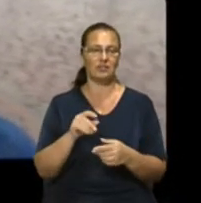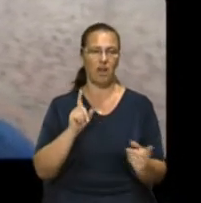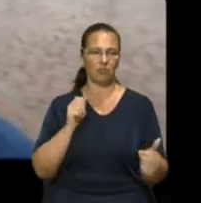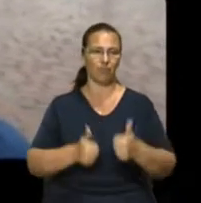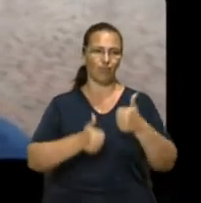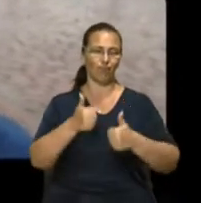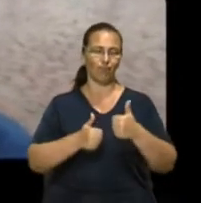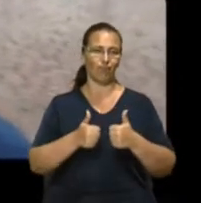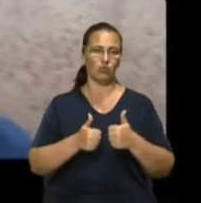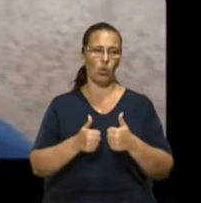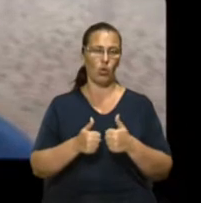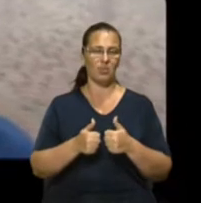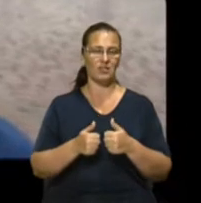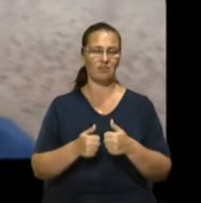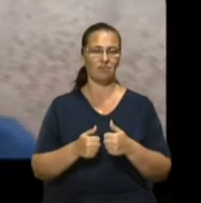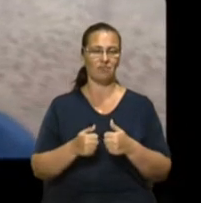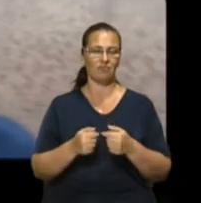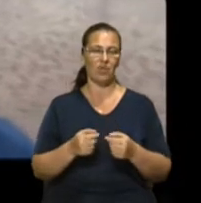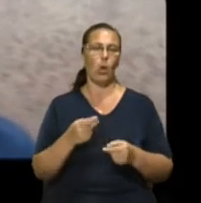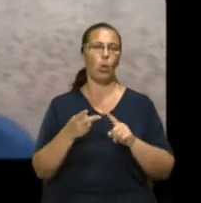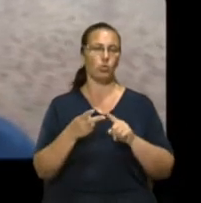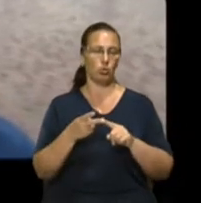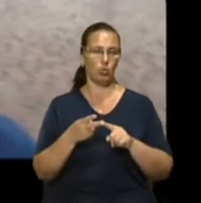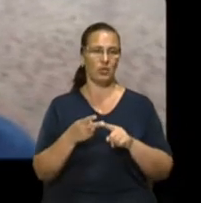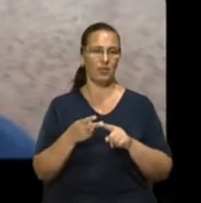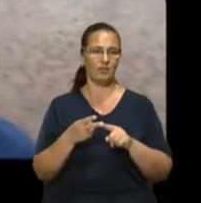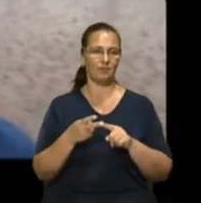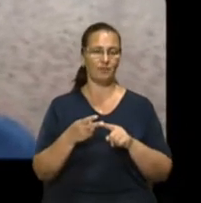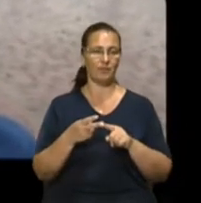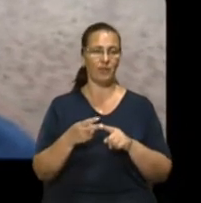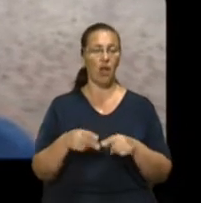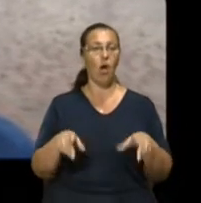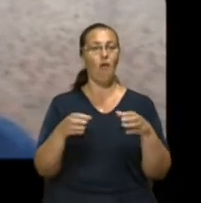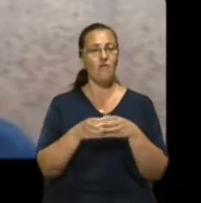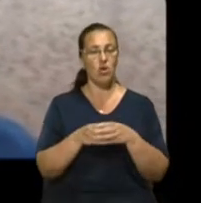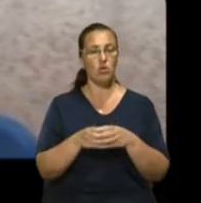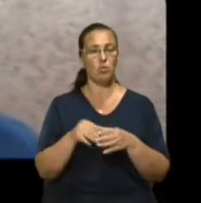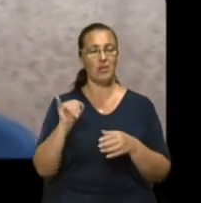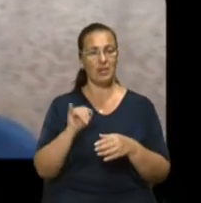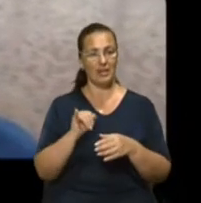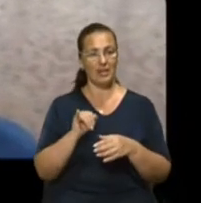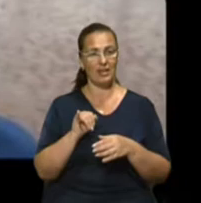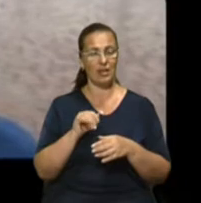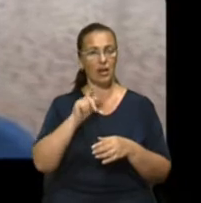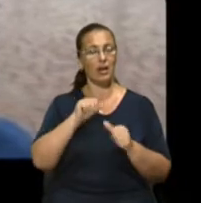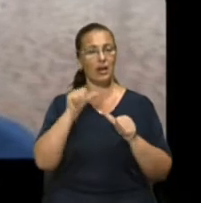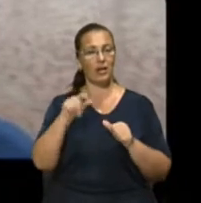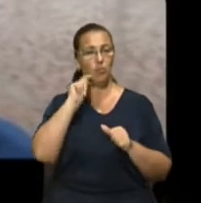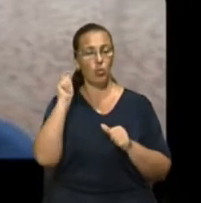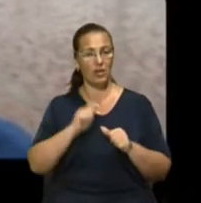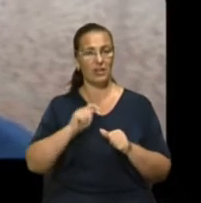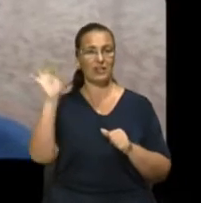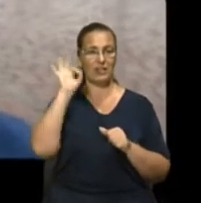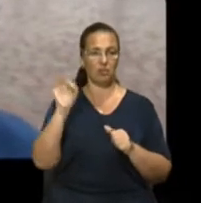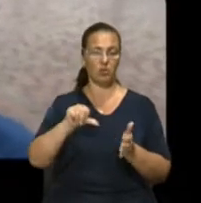України на виїзді зіграє з німкенями. І, зокрема, також у групі «І», окрім України та Німеччини, виступає